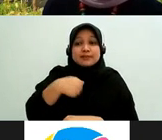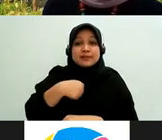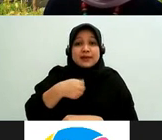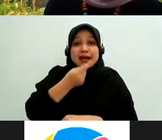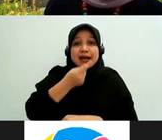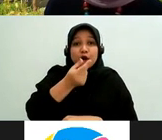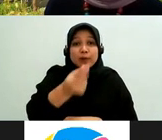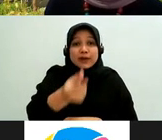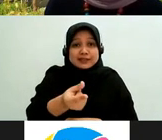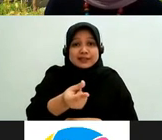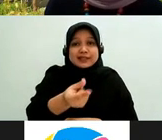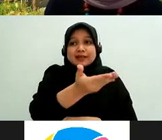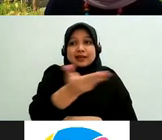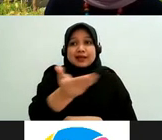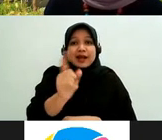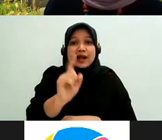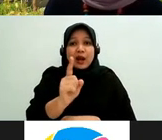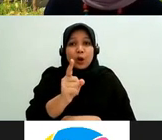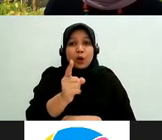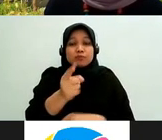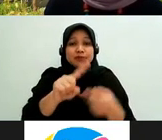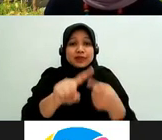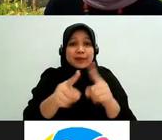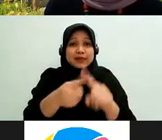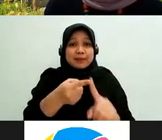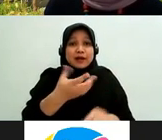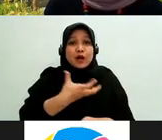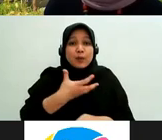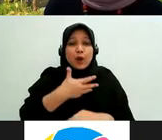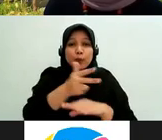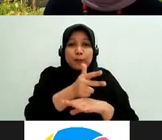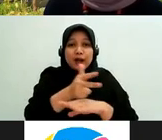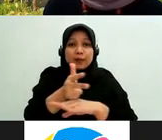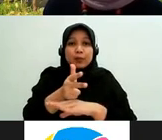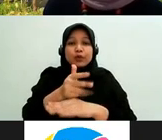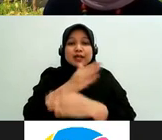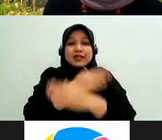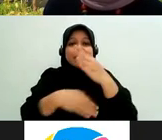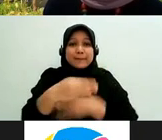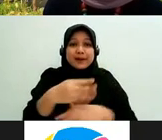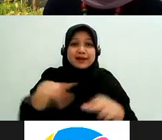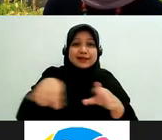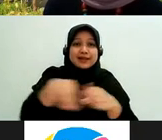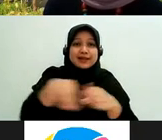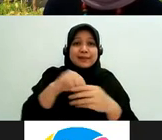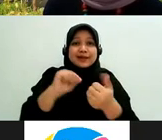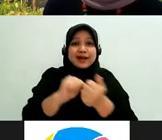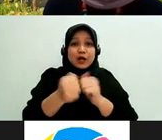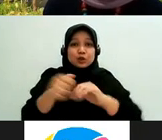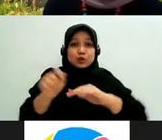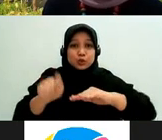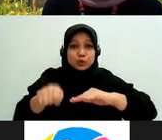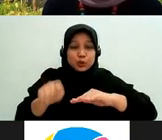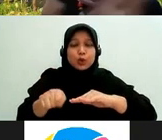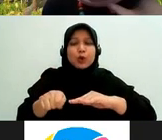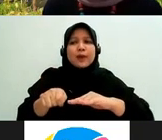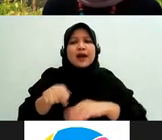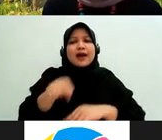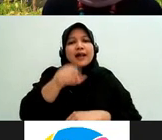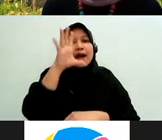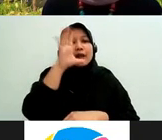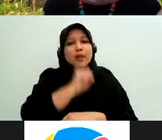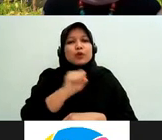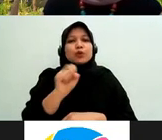kali teman-teman melakukan liputan difabel yang berhadapan dengan hukum teman-teman perlu tahu secara garis